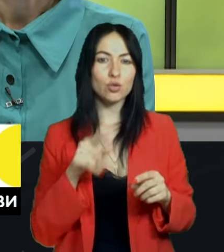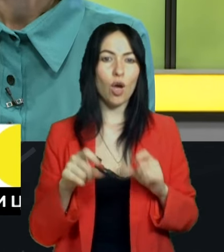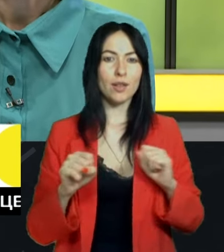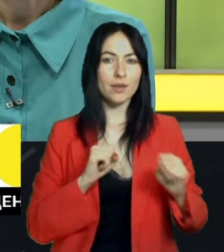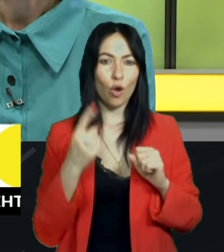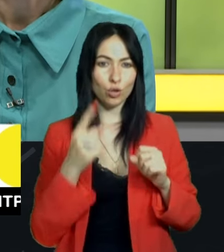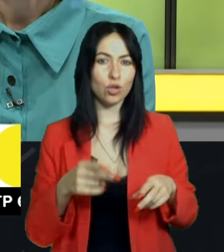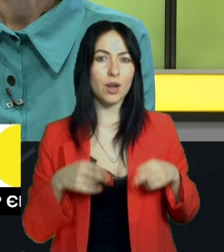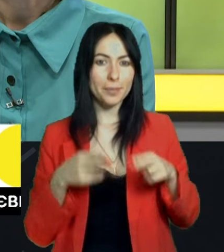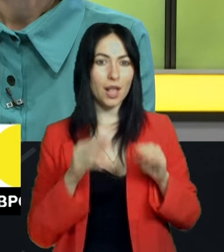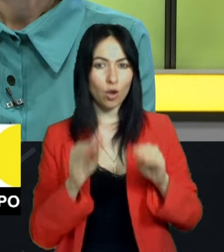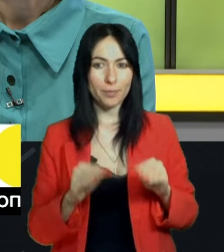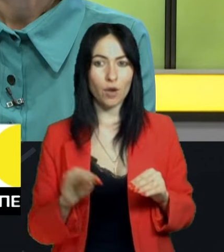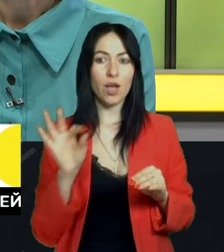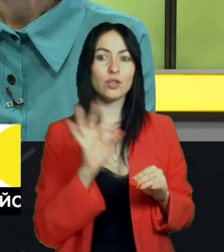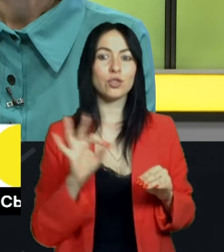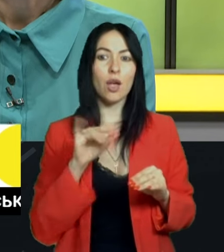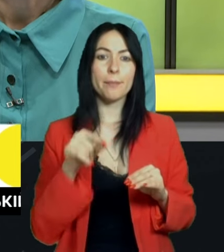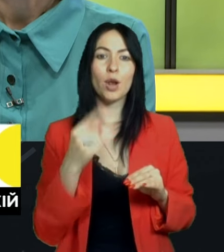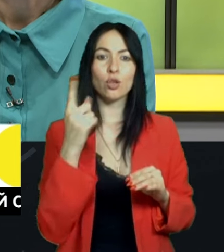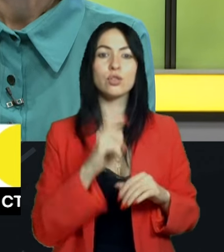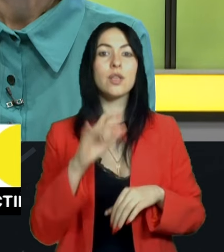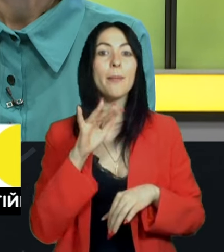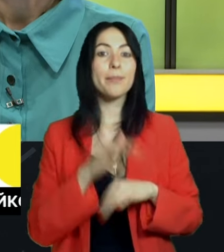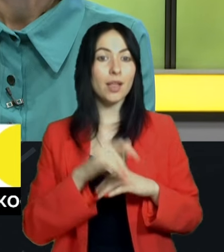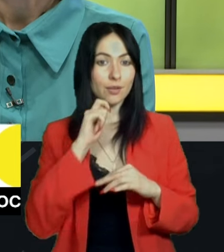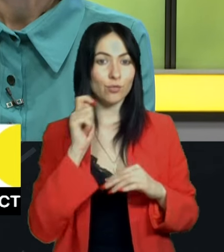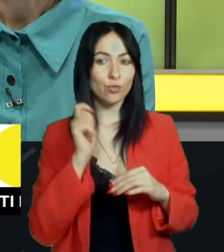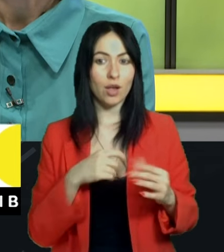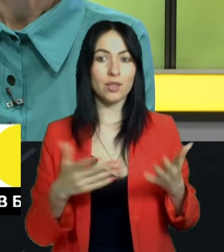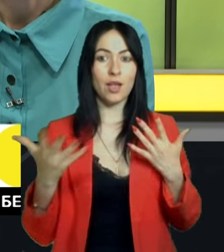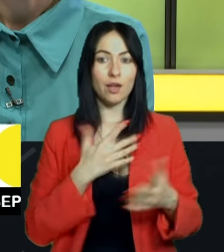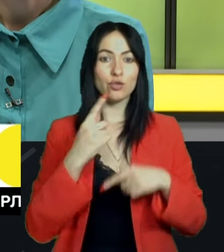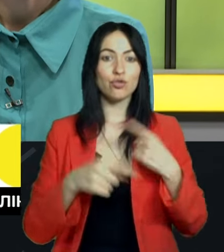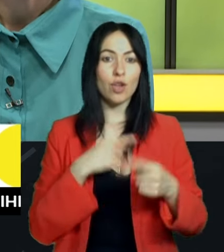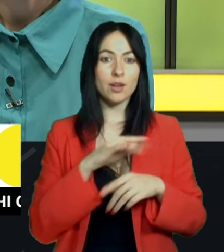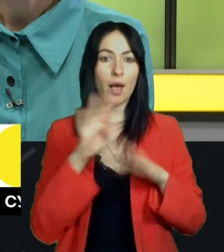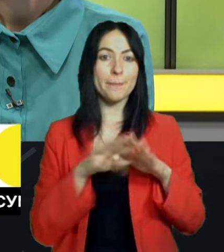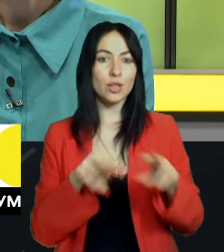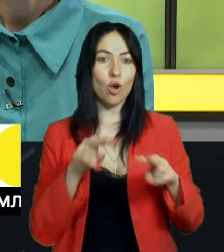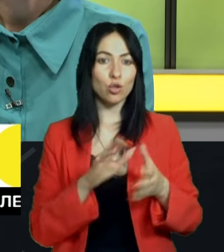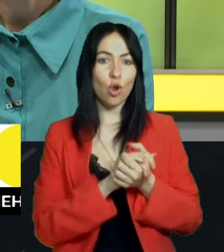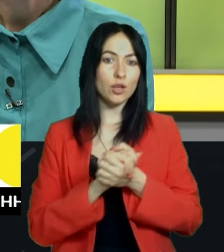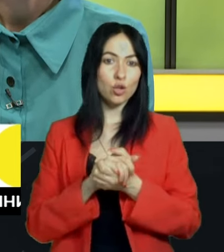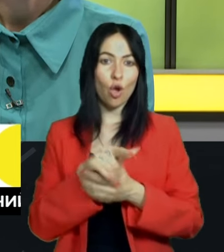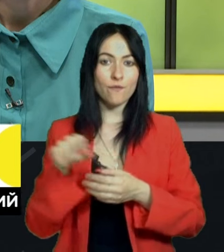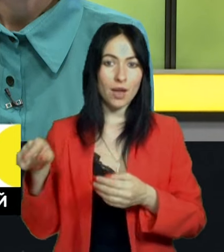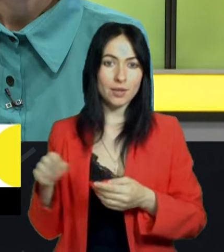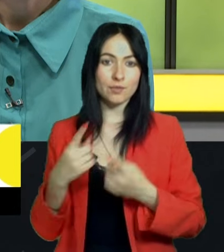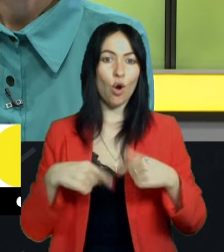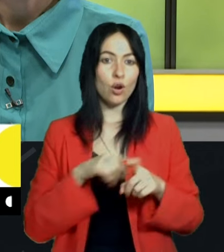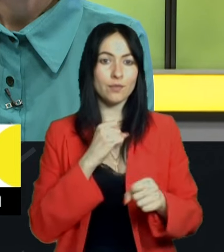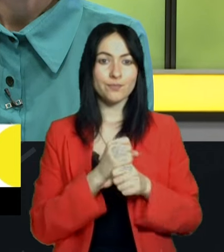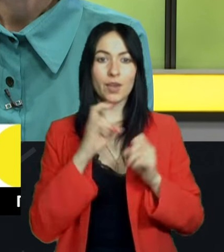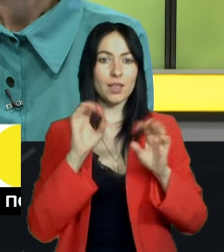Стосовно одного з банків України, який через підконтрольні товариства організував нелегальне онлайн